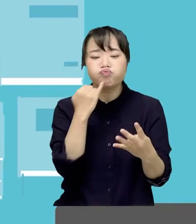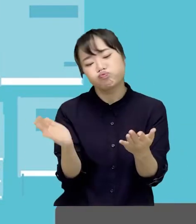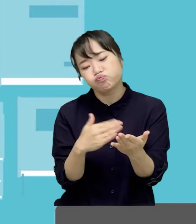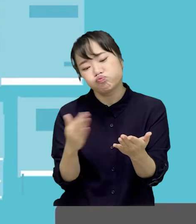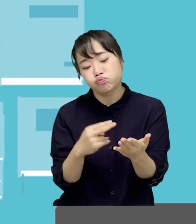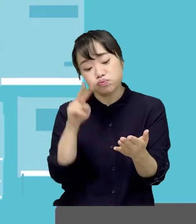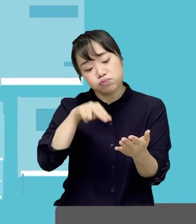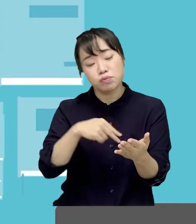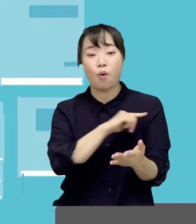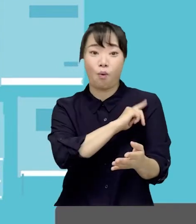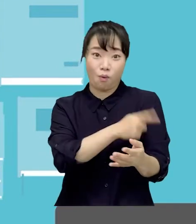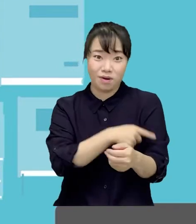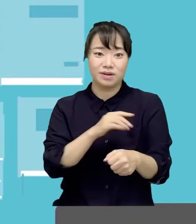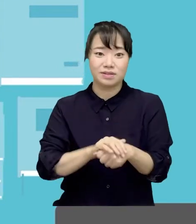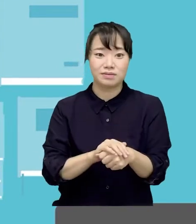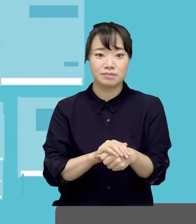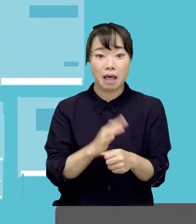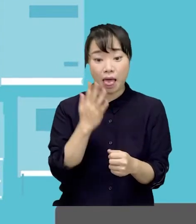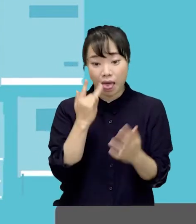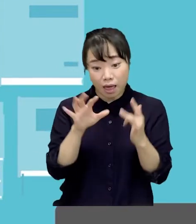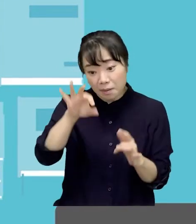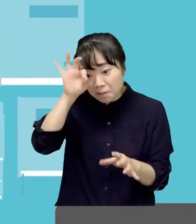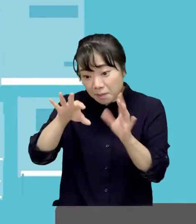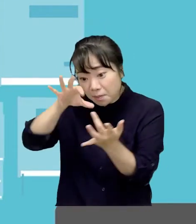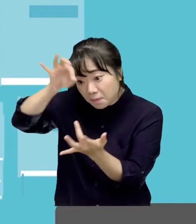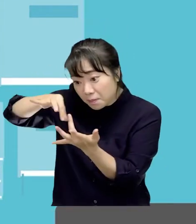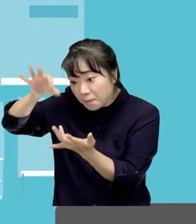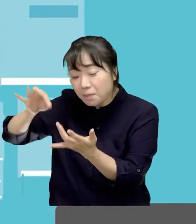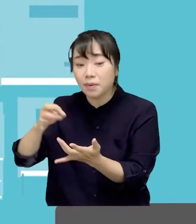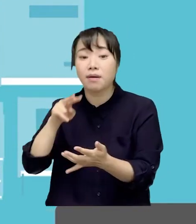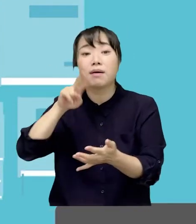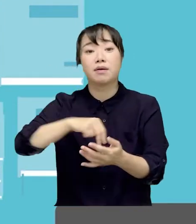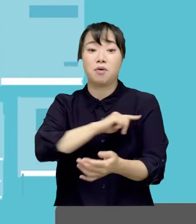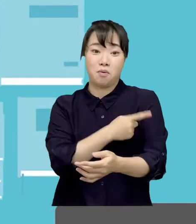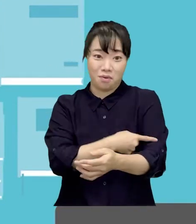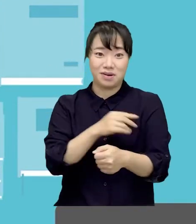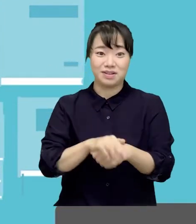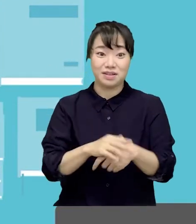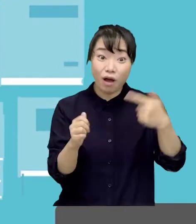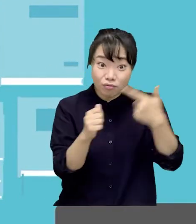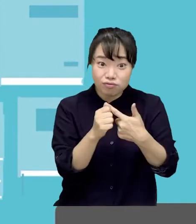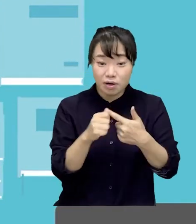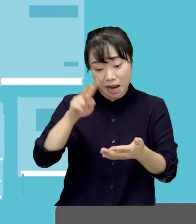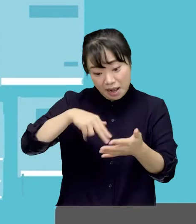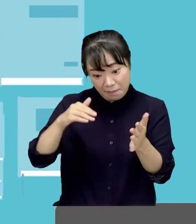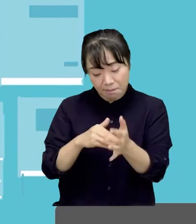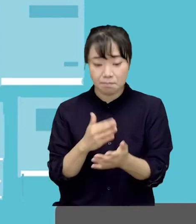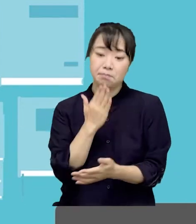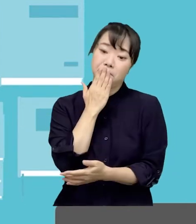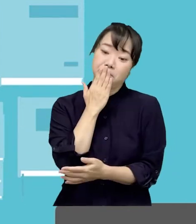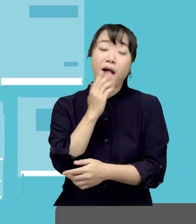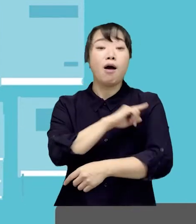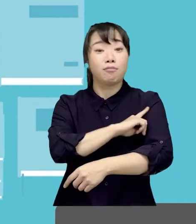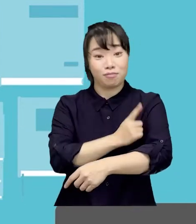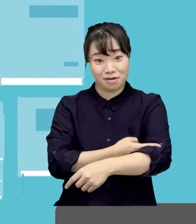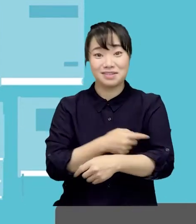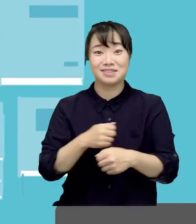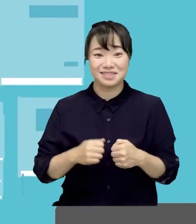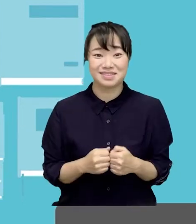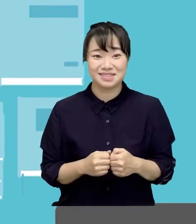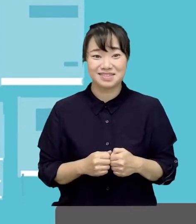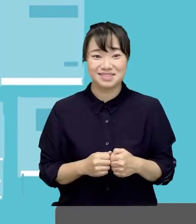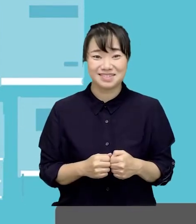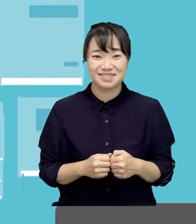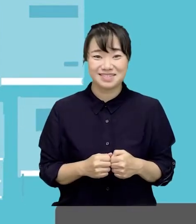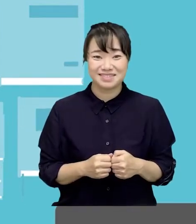읽을 권리 5. 군데군데 골라 읽을 권리 6. 읽고 나서 아무 말도 하지 않을 권리